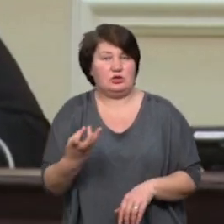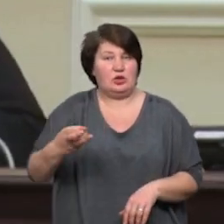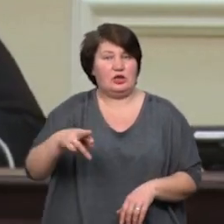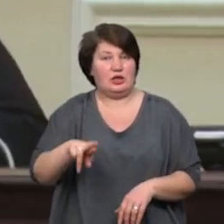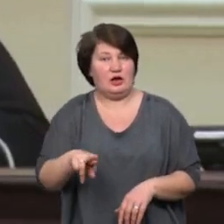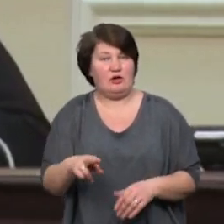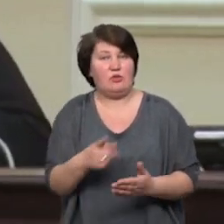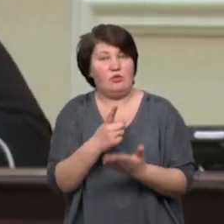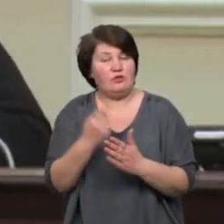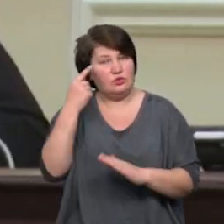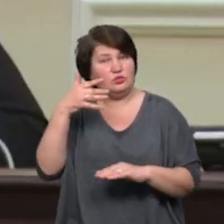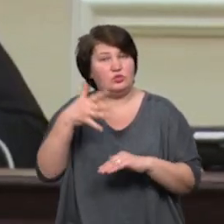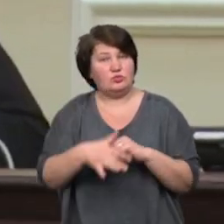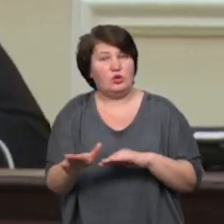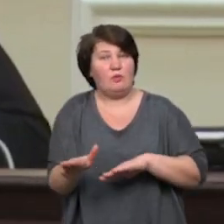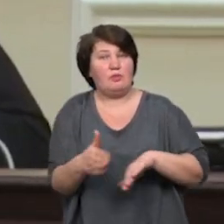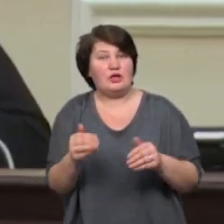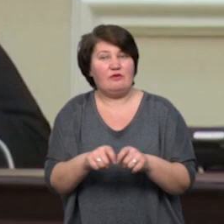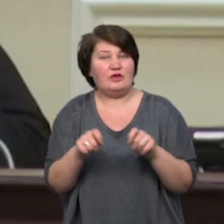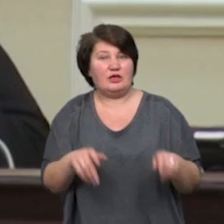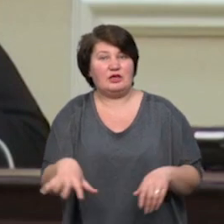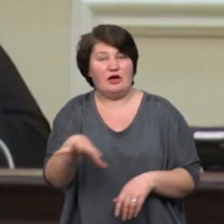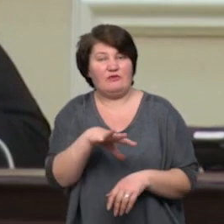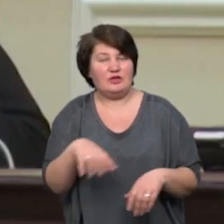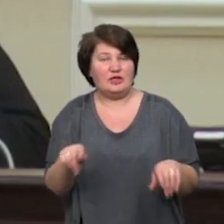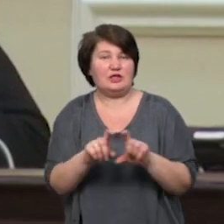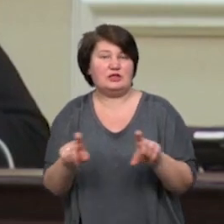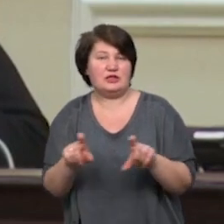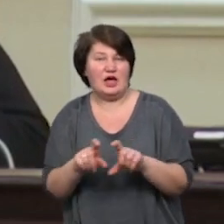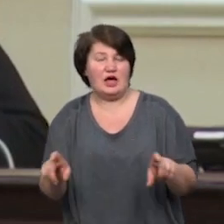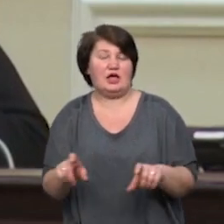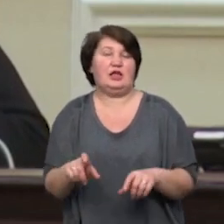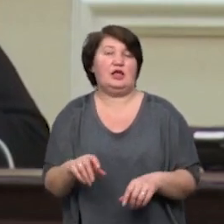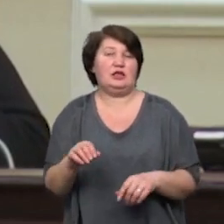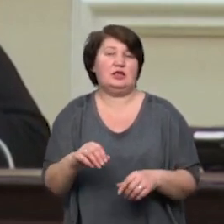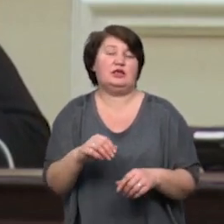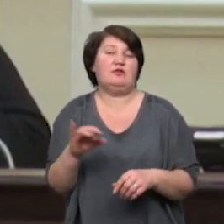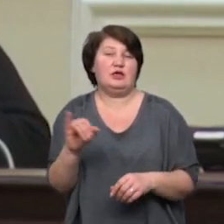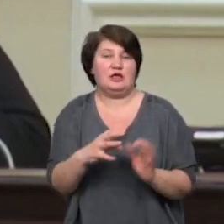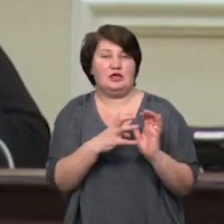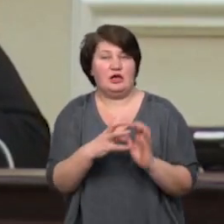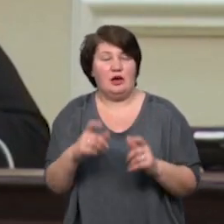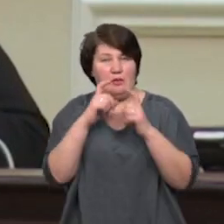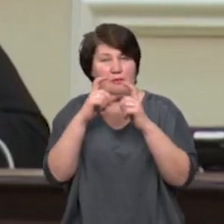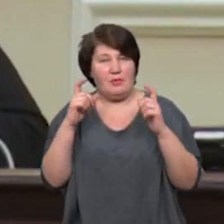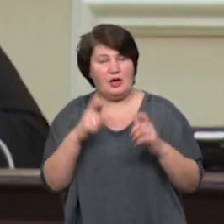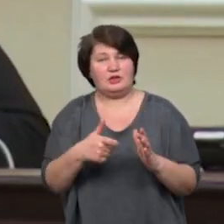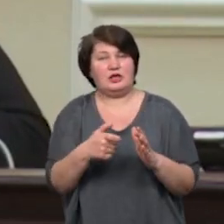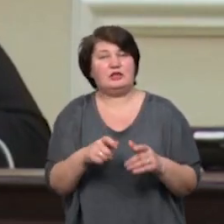свідомити, що навіть після відкриття всіх закладів та транспорту, маски, дезінфектори, соціальне дистанціювання,